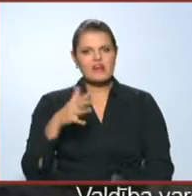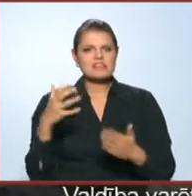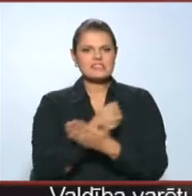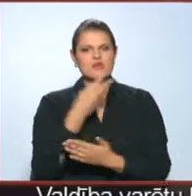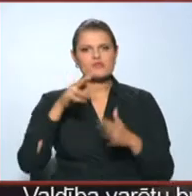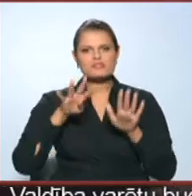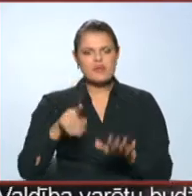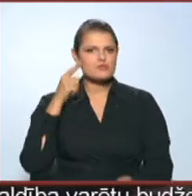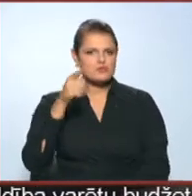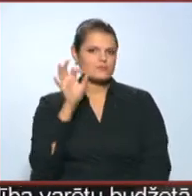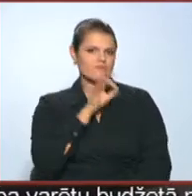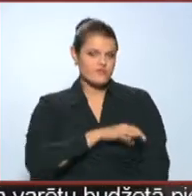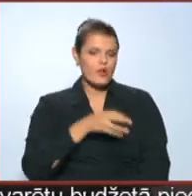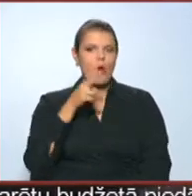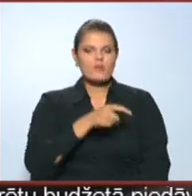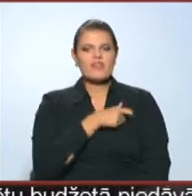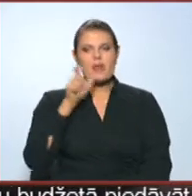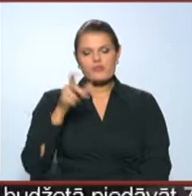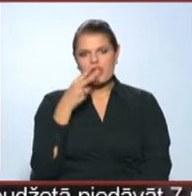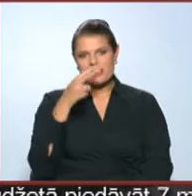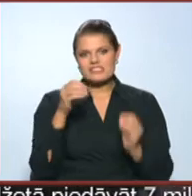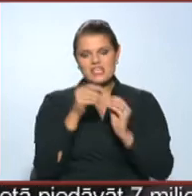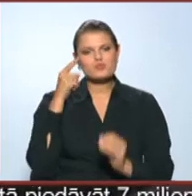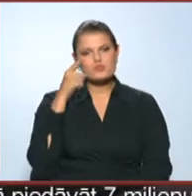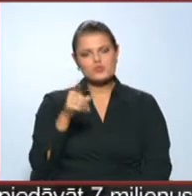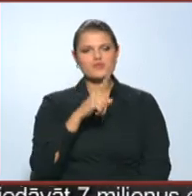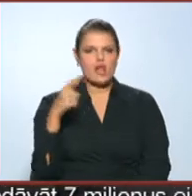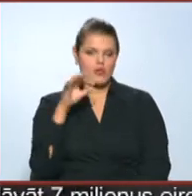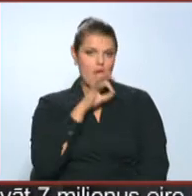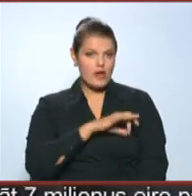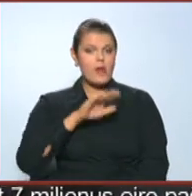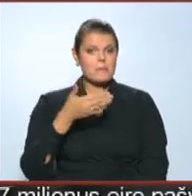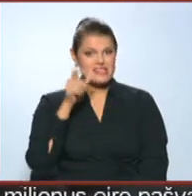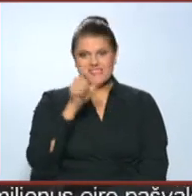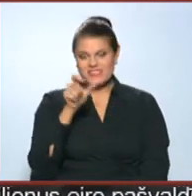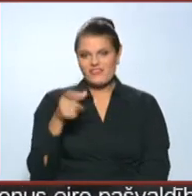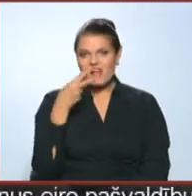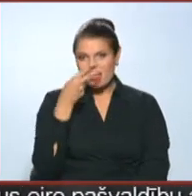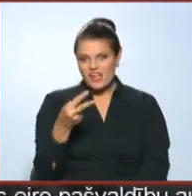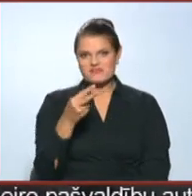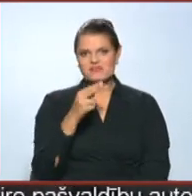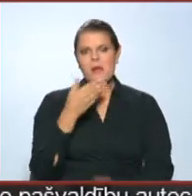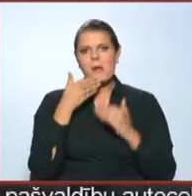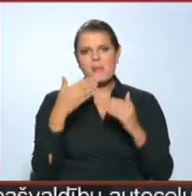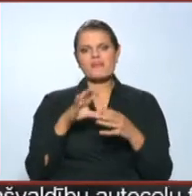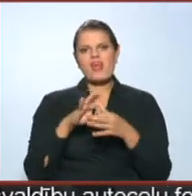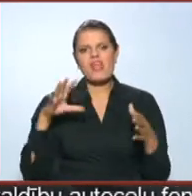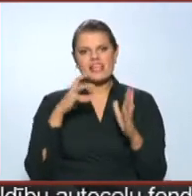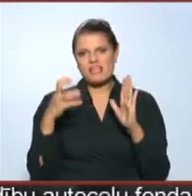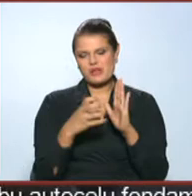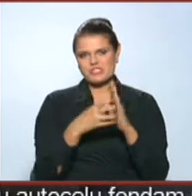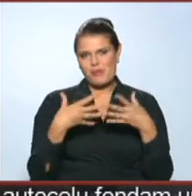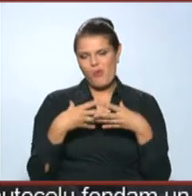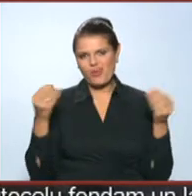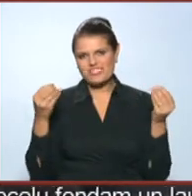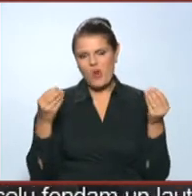tūkstoši. Deputāti saradz apmēram 10 tūkstoši lat ekonomiju, bet ļaudz saradz pēdējā neatkarības simbolu zaudējumu.